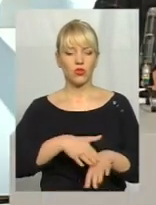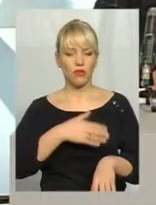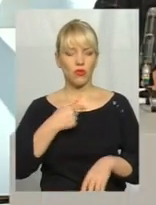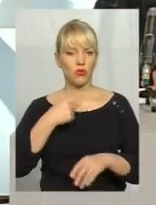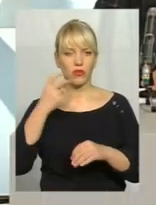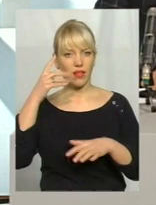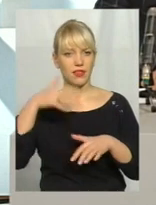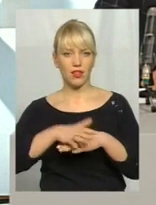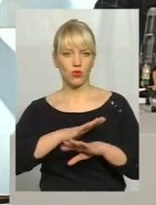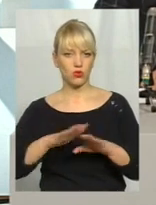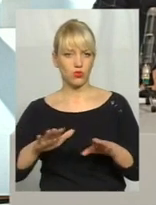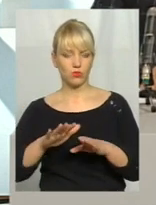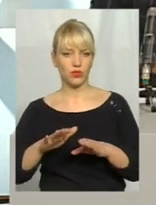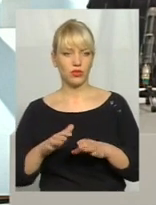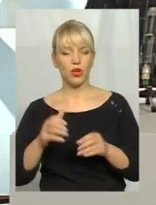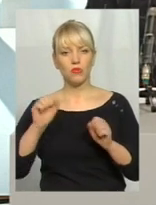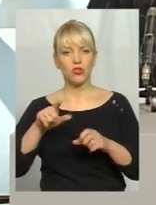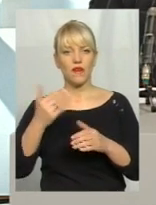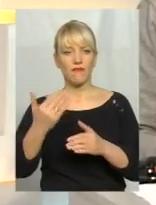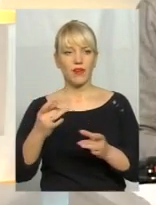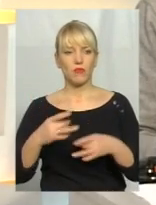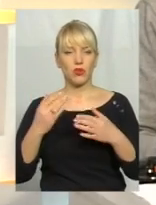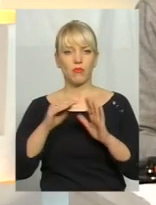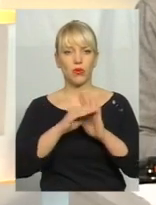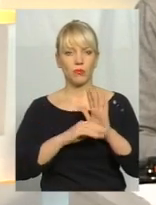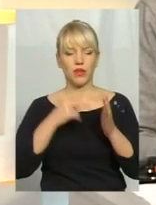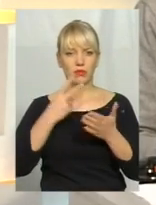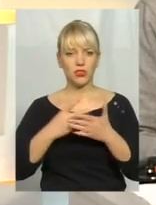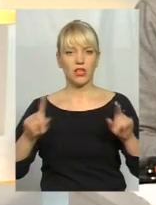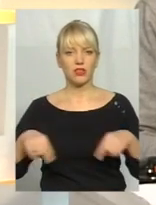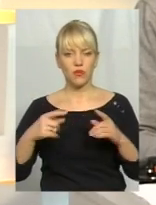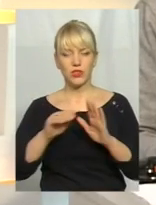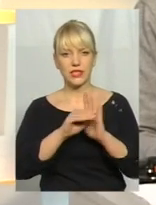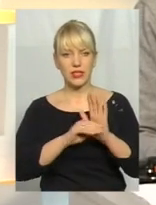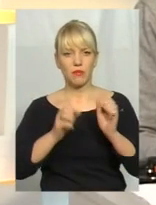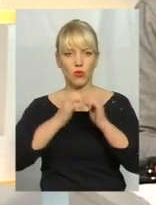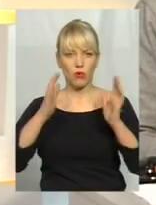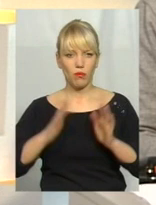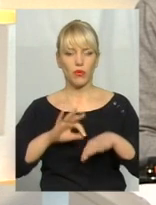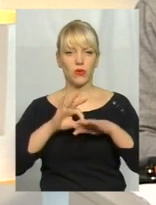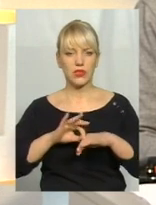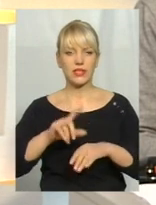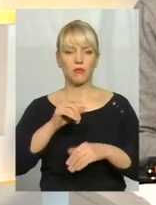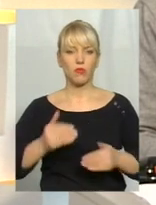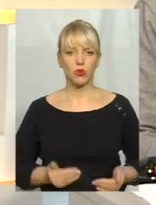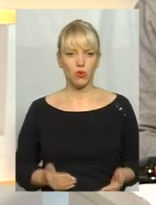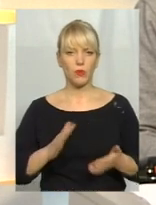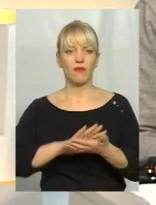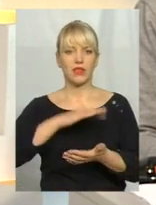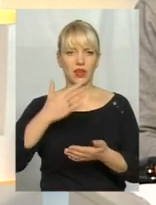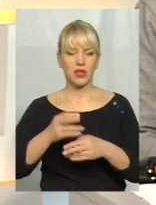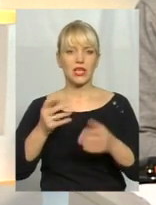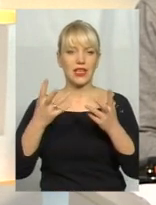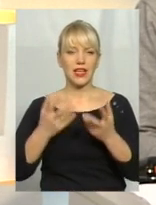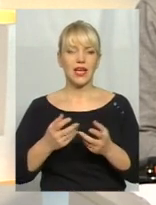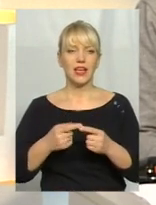зовсім його розумію. Можливо, ви поясните, що програма передбачає створення системи комплексного поводження з побутовими відходами та трансформацією